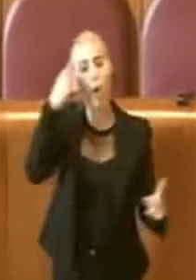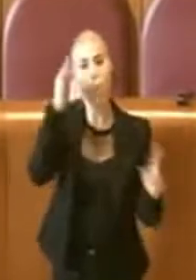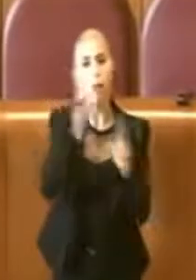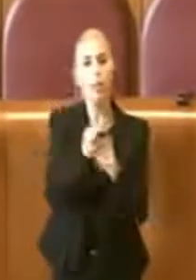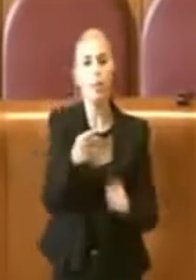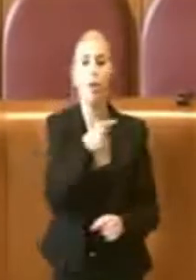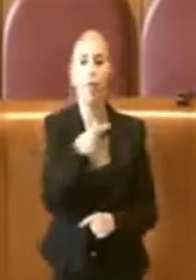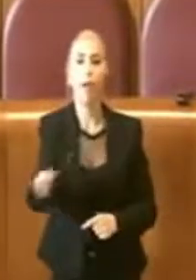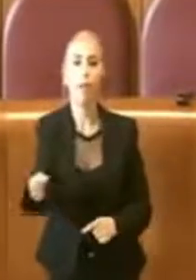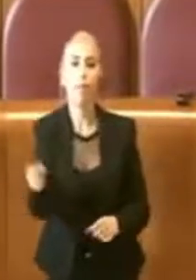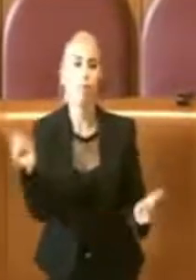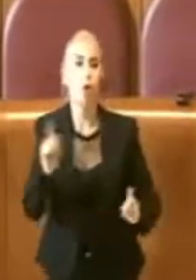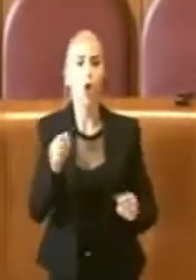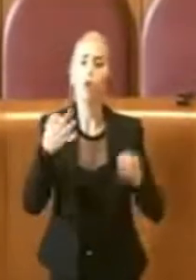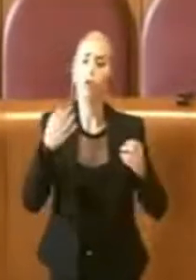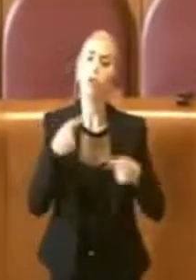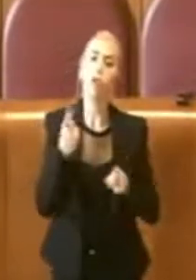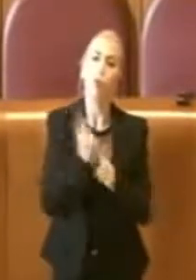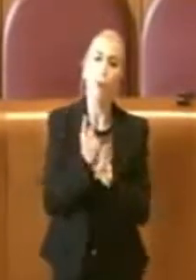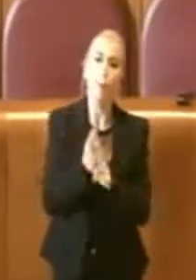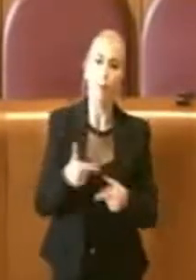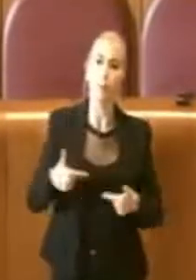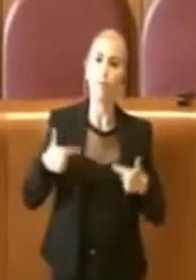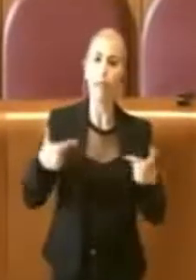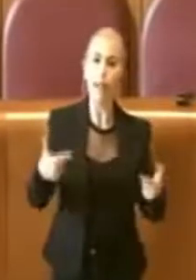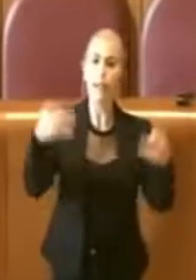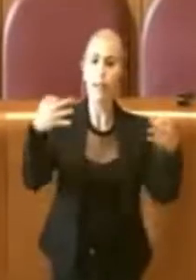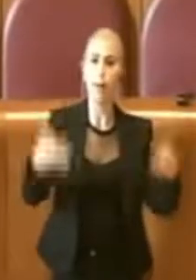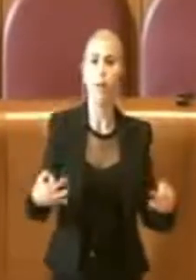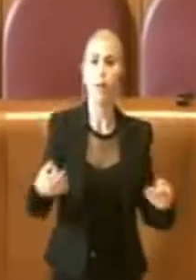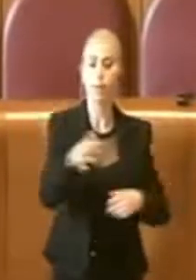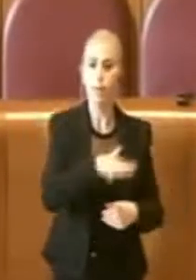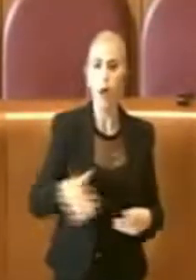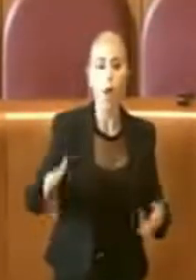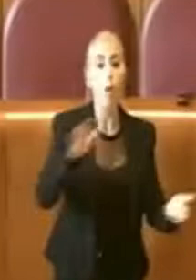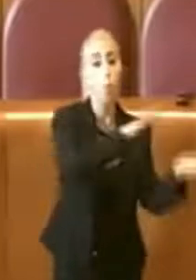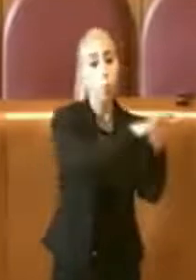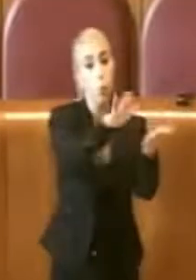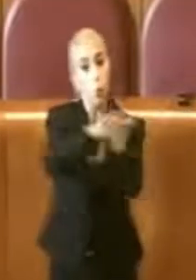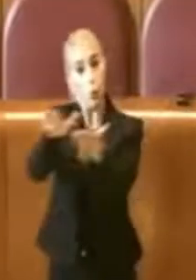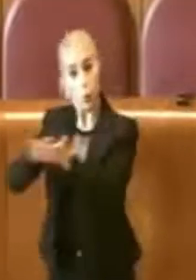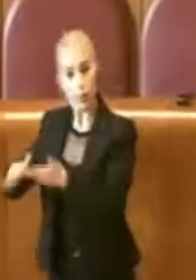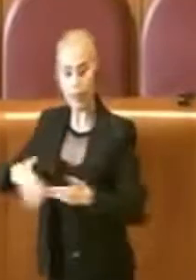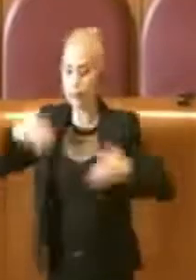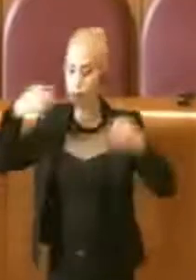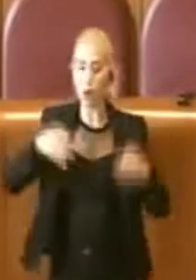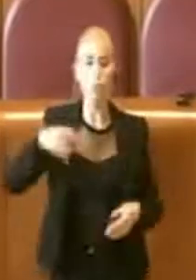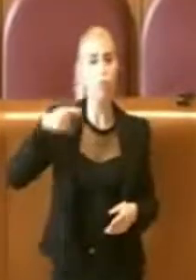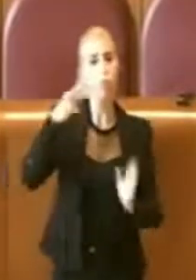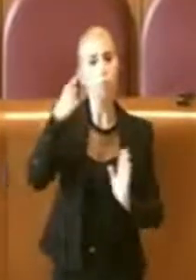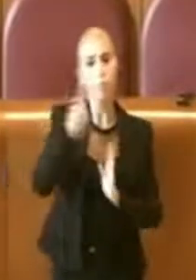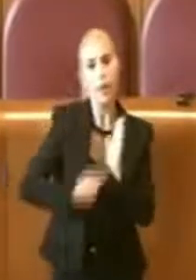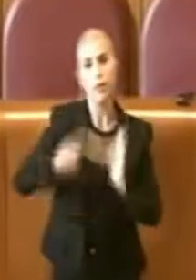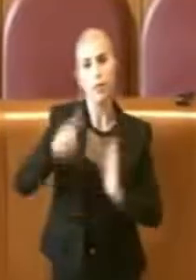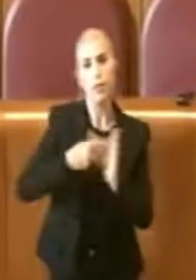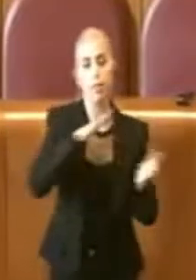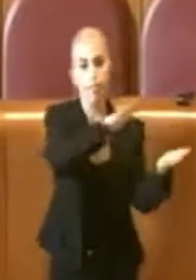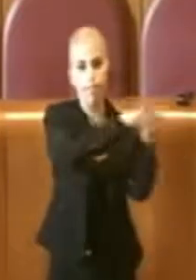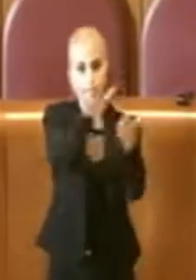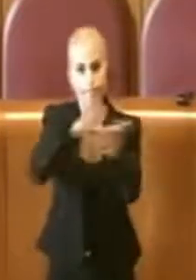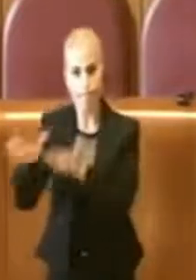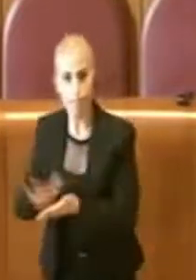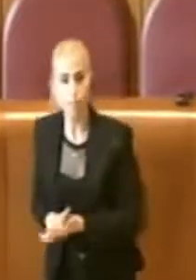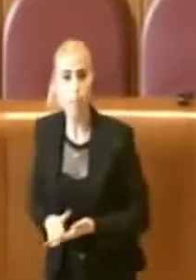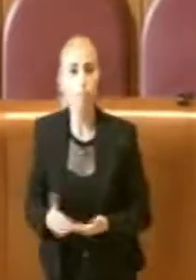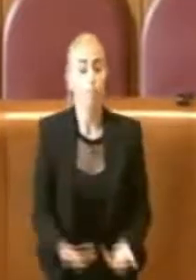per cui trovare un sistema di mettere in sicurezza tutte le strutture, con delle bonifiche puntuali, prenderci in